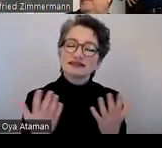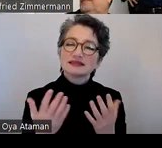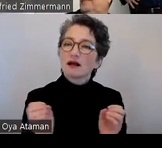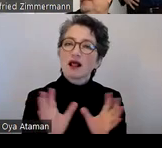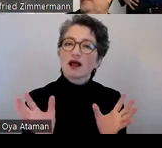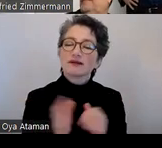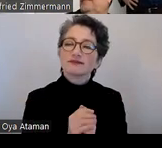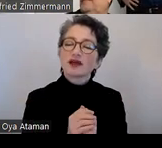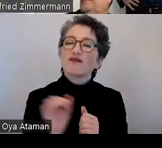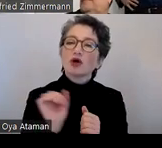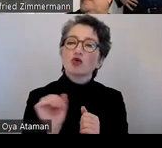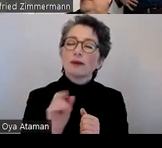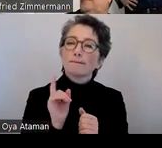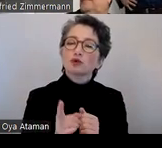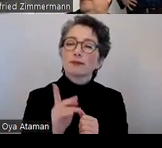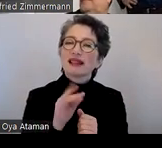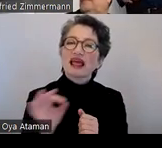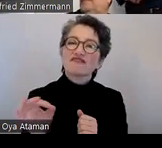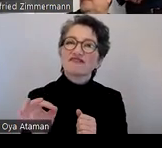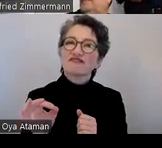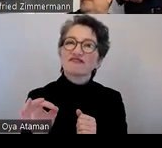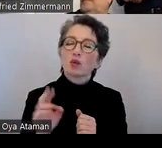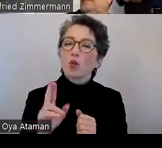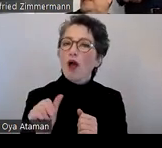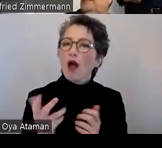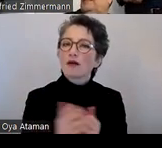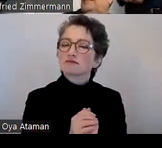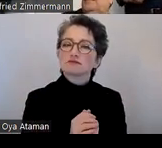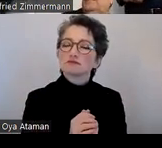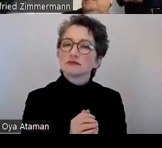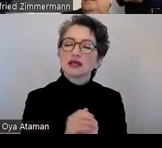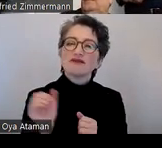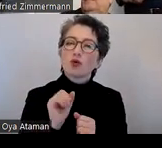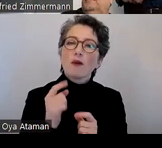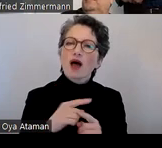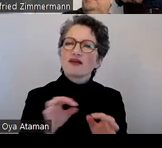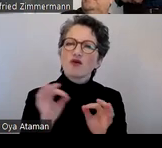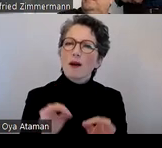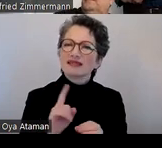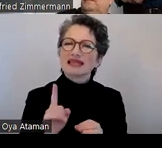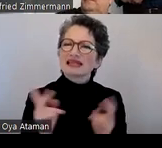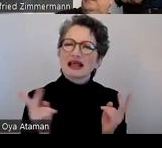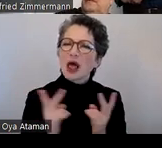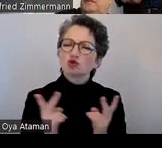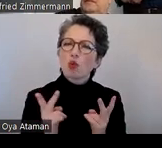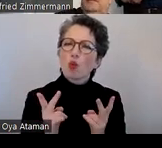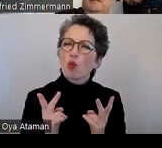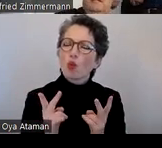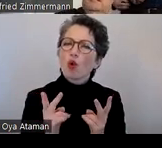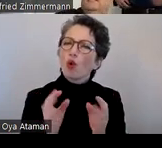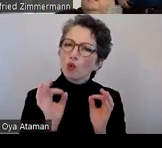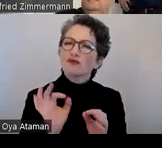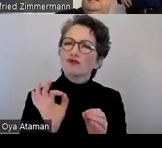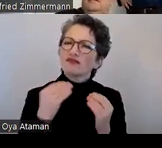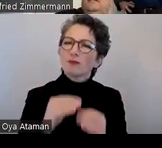klar warum muss es ein PDF PDF UA werden warum sind andere Formate nicht genauso zielführend um die Information zu